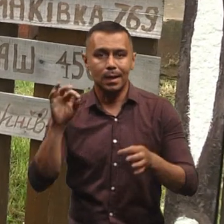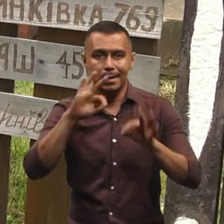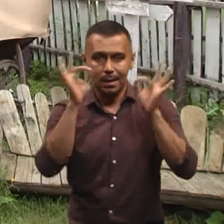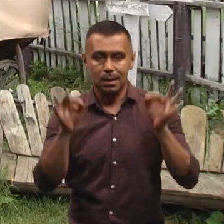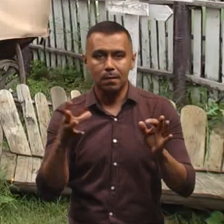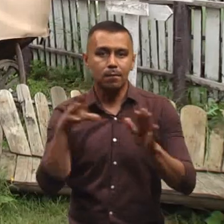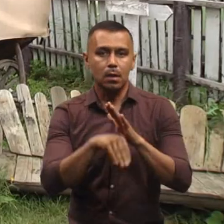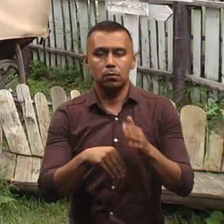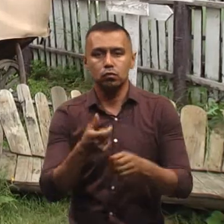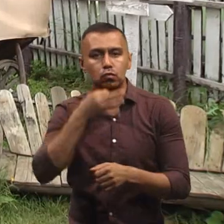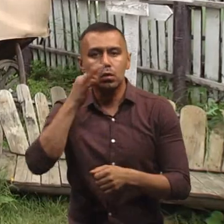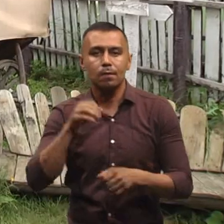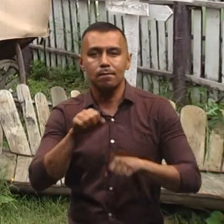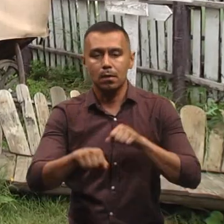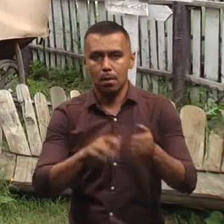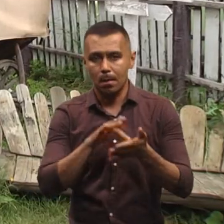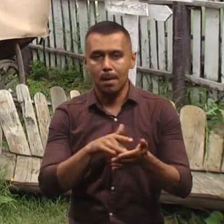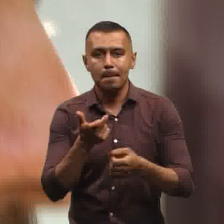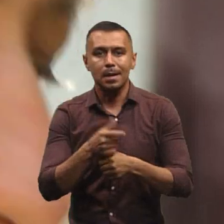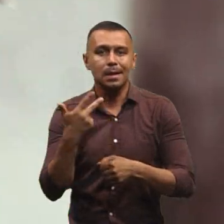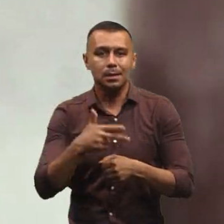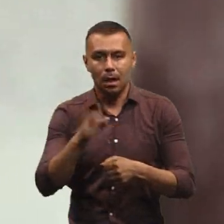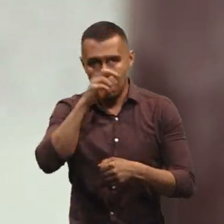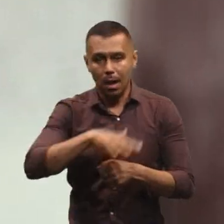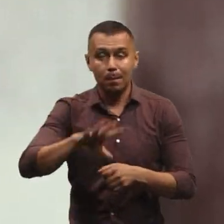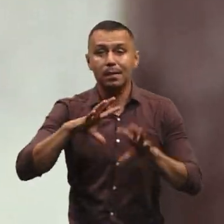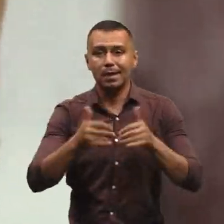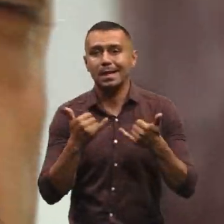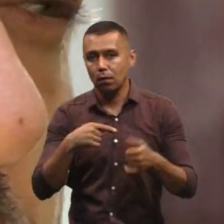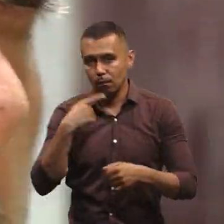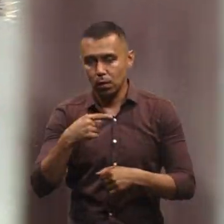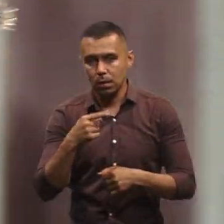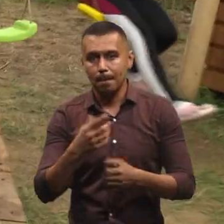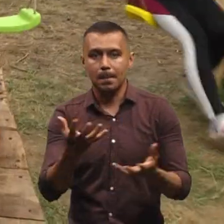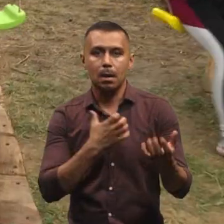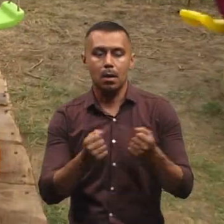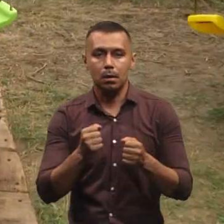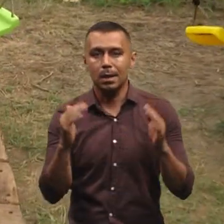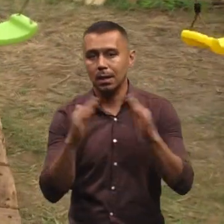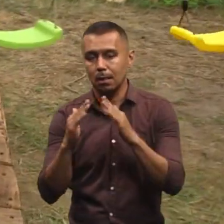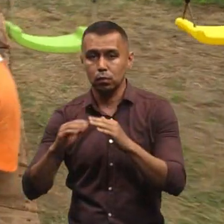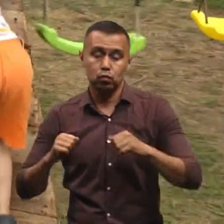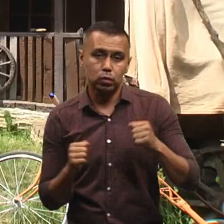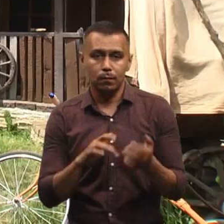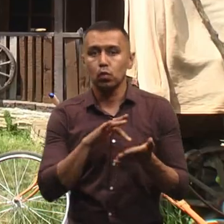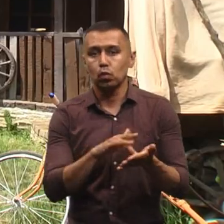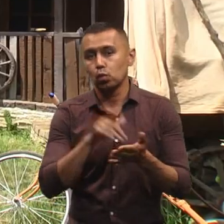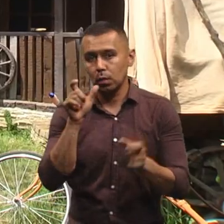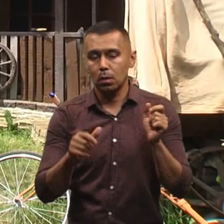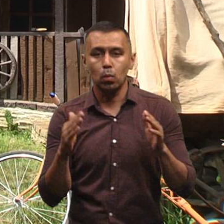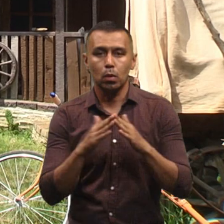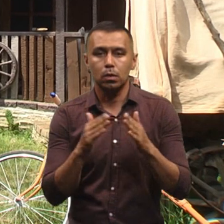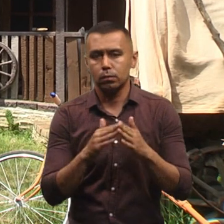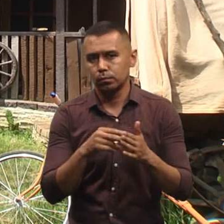подружжя вклало досвід веломадрів більше як 30 країнами світу. Нині, каже Сергій Толстіхін, приймають та садибі друзів і туристів. Будіночок